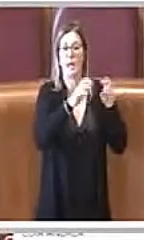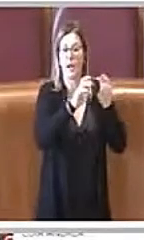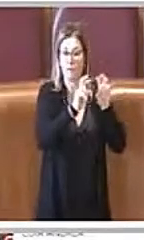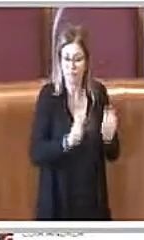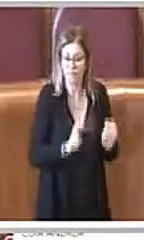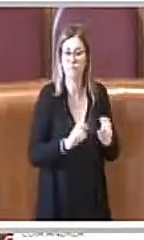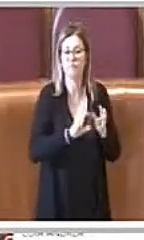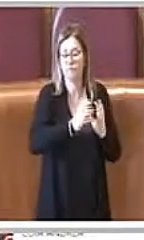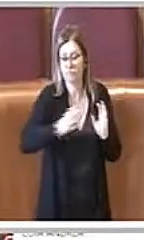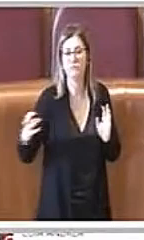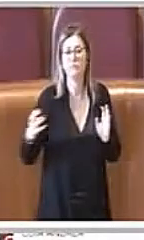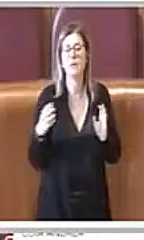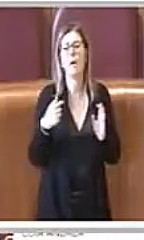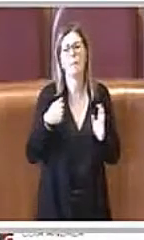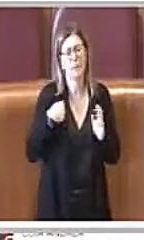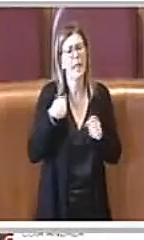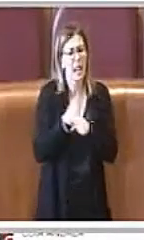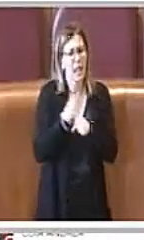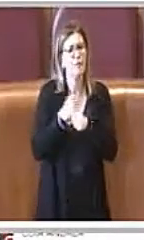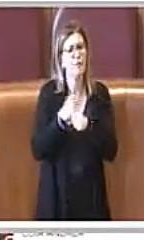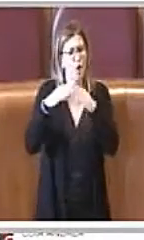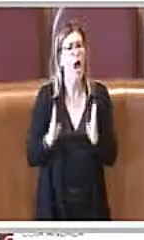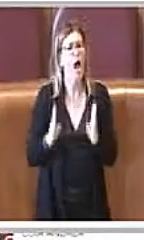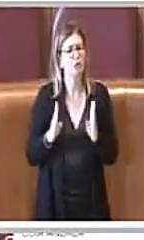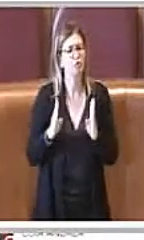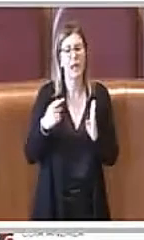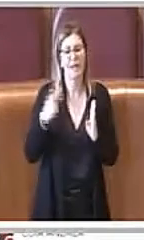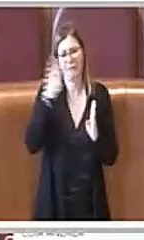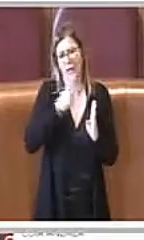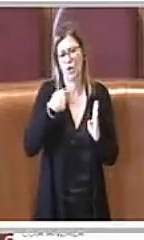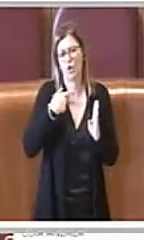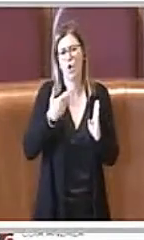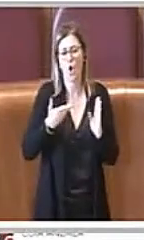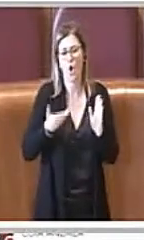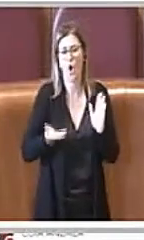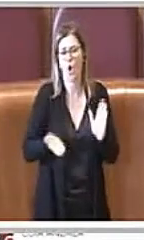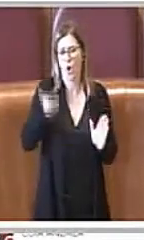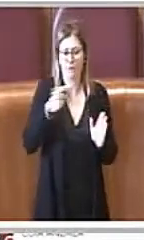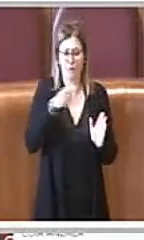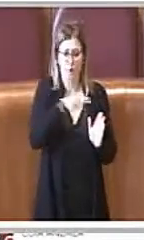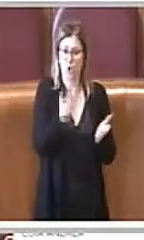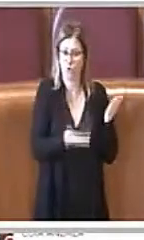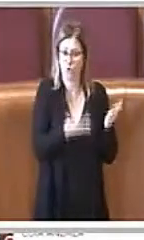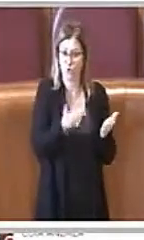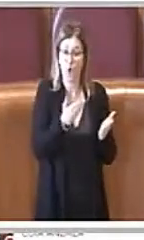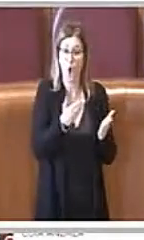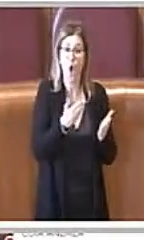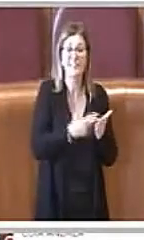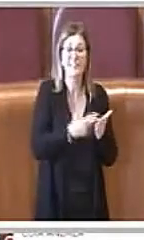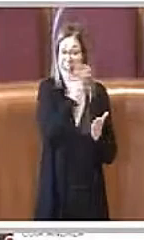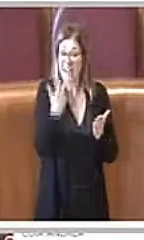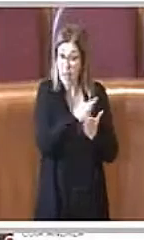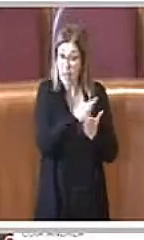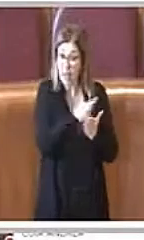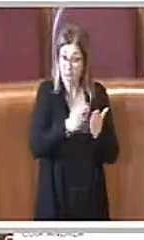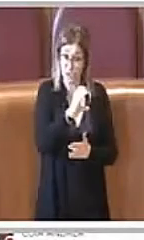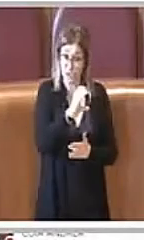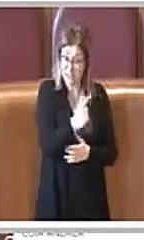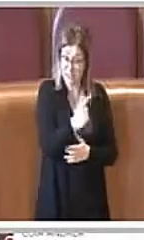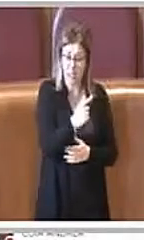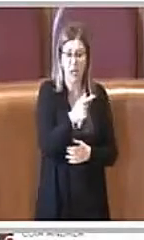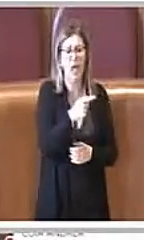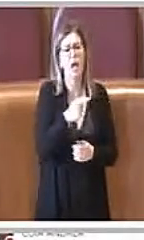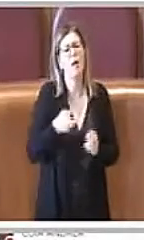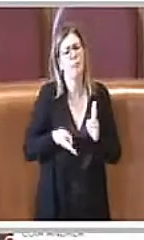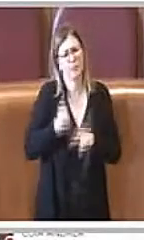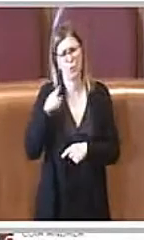fondamentale, noi lo condividiamo, sta a un piano superiore al piano triennale ICT, sta proprio a un altro livello perché riguarda la dignità